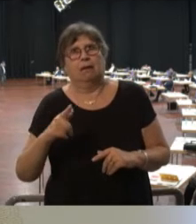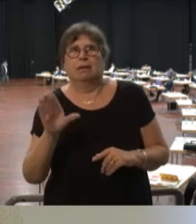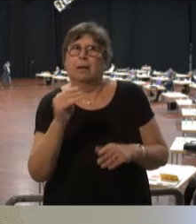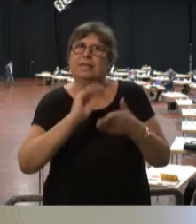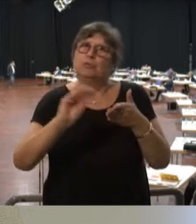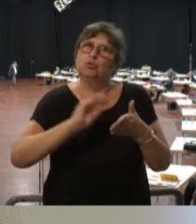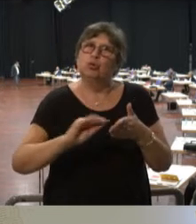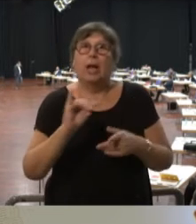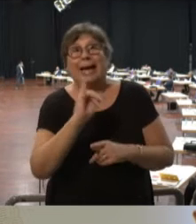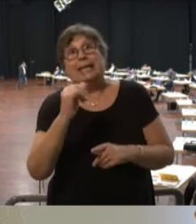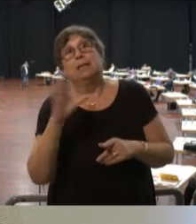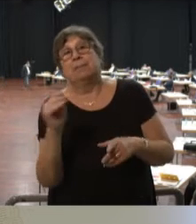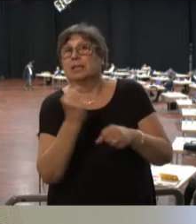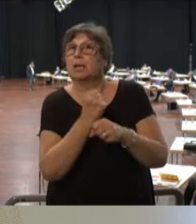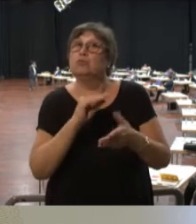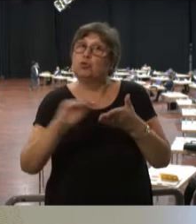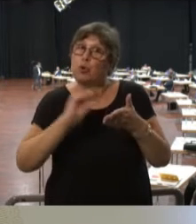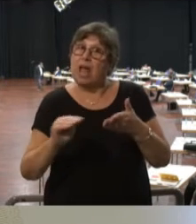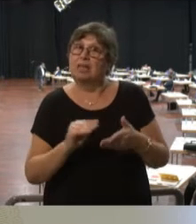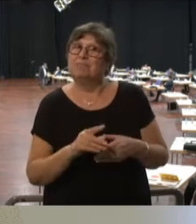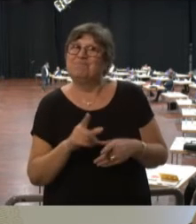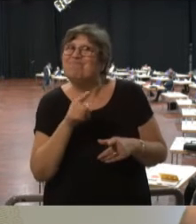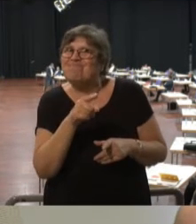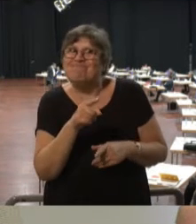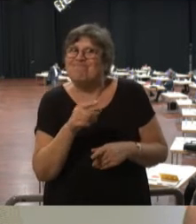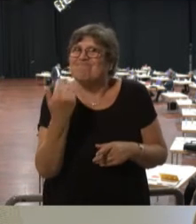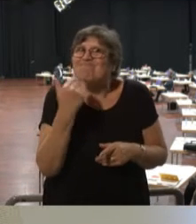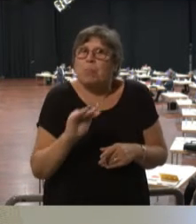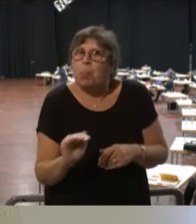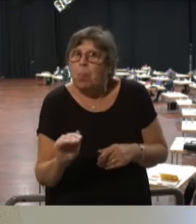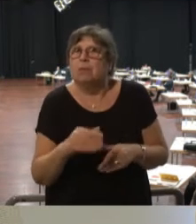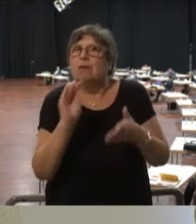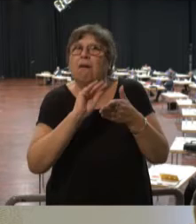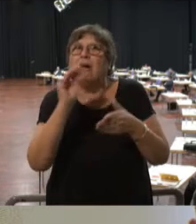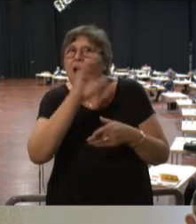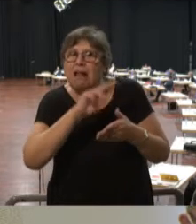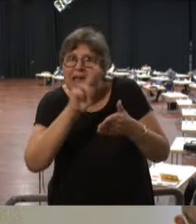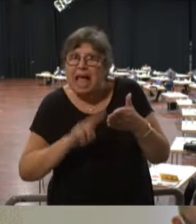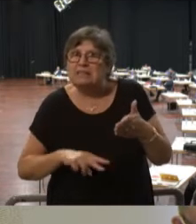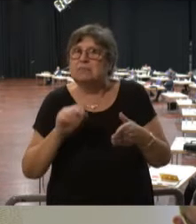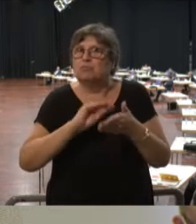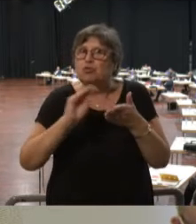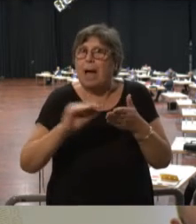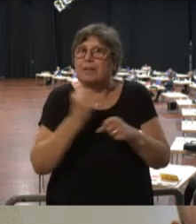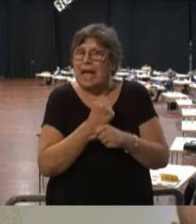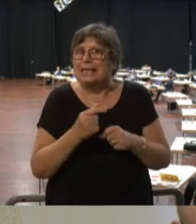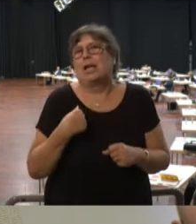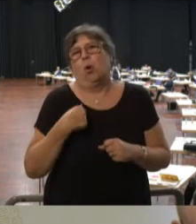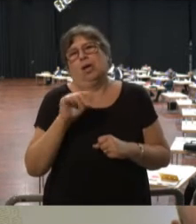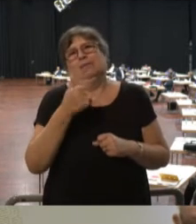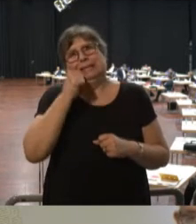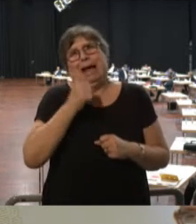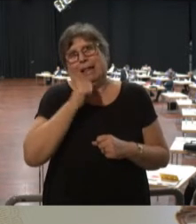Mitschülern, Mitschülerinnen zu tun hatten, die nicht lesen konnten. Bei mir war das der Fall. Ich bin auch schon etwas älter als